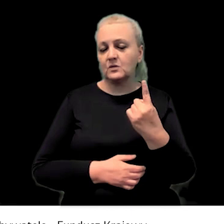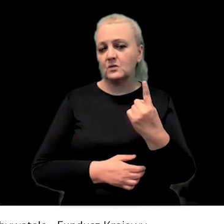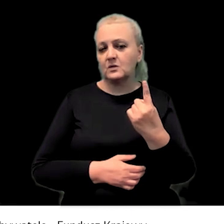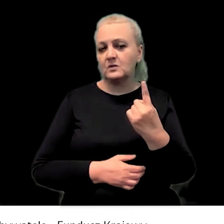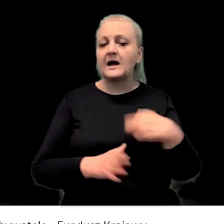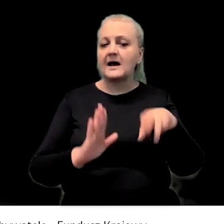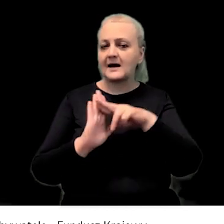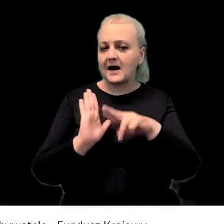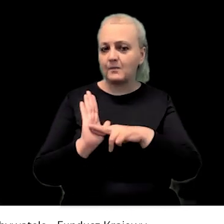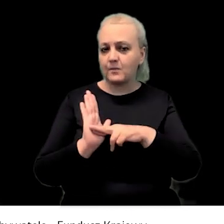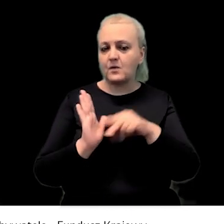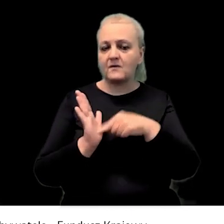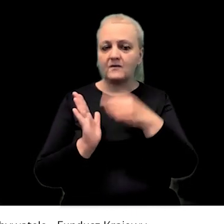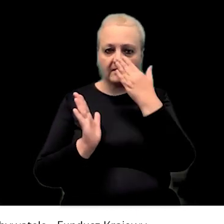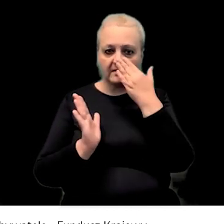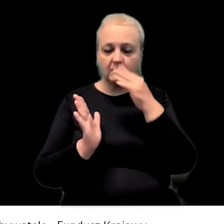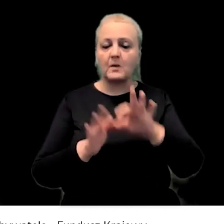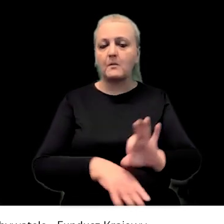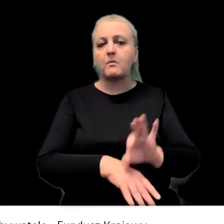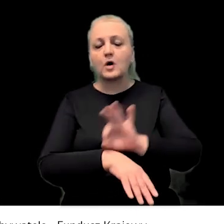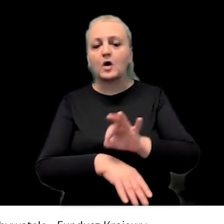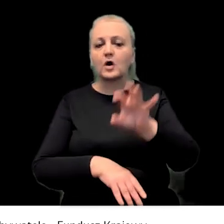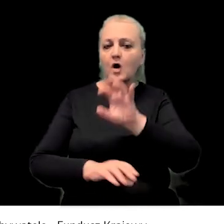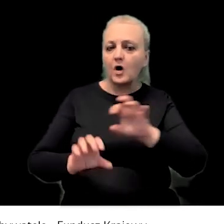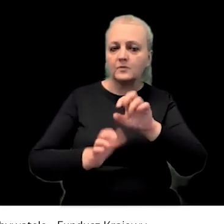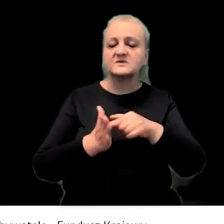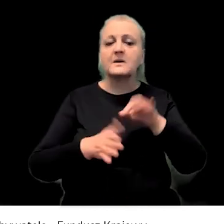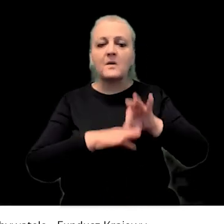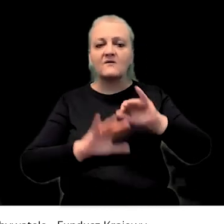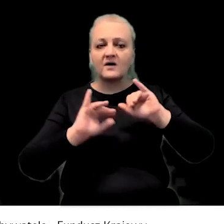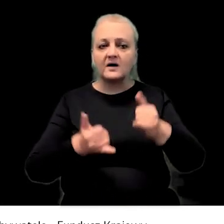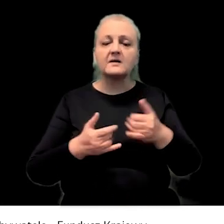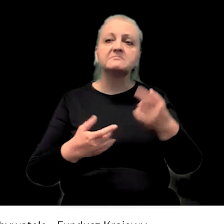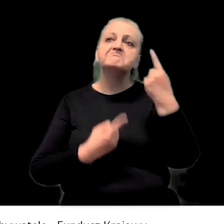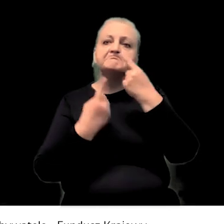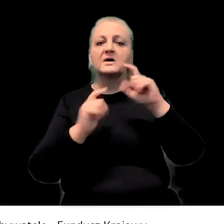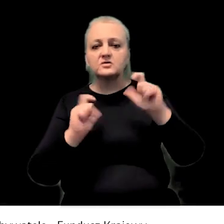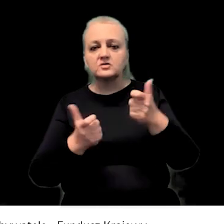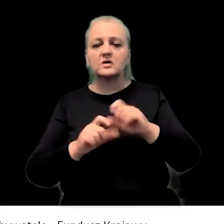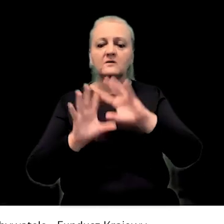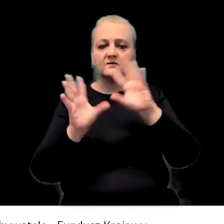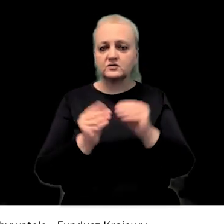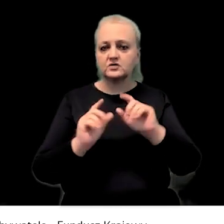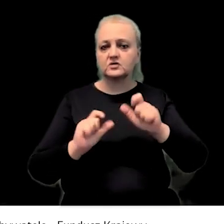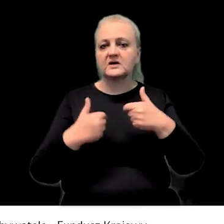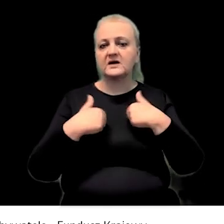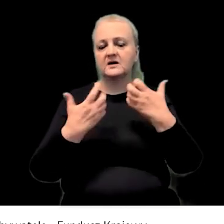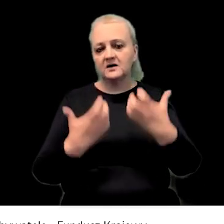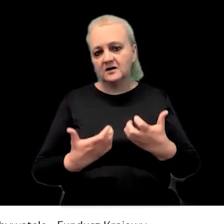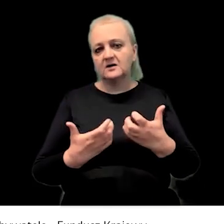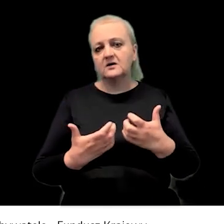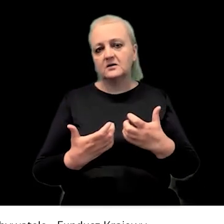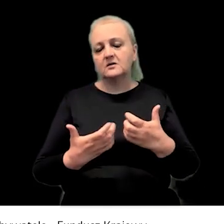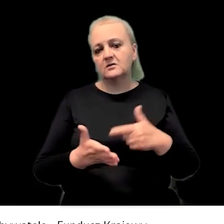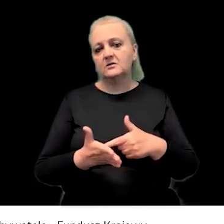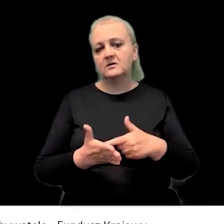mamy jedną, jakby, jeden raport o tym, jak właśnie, o samym projekcie obserwacji, czyli jak my je prowadzimy, czym się kierujemy i tak dalej, to wszystko, co ja